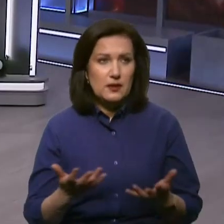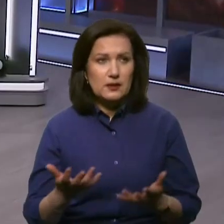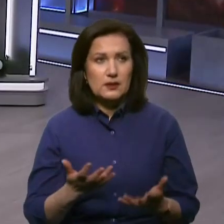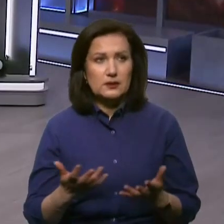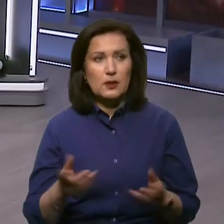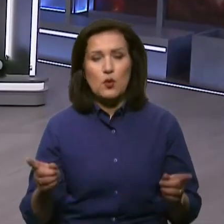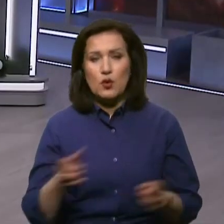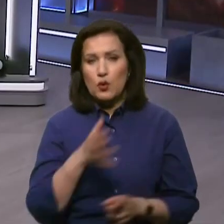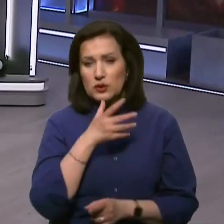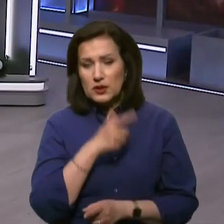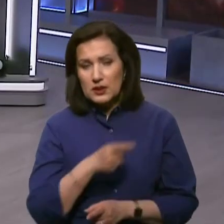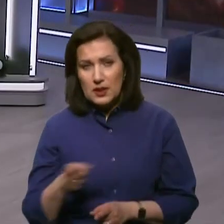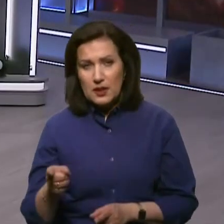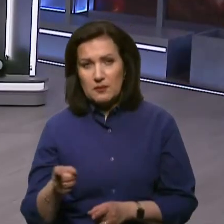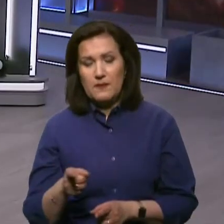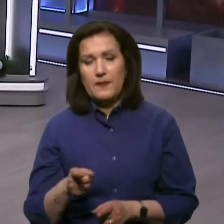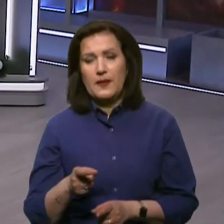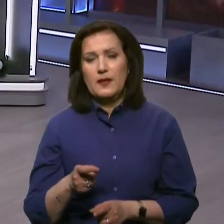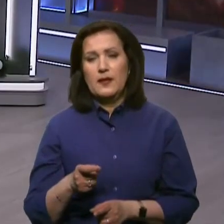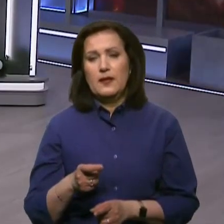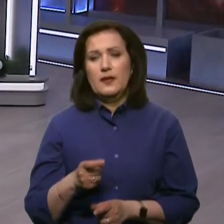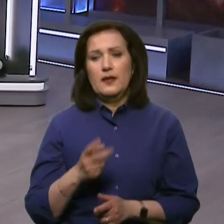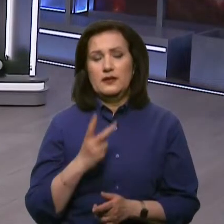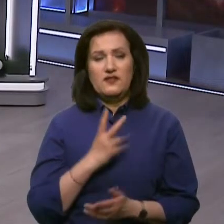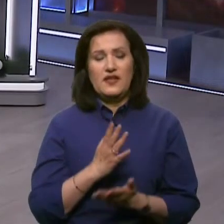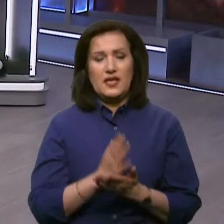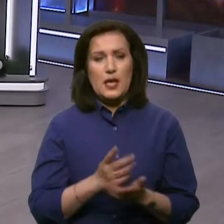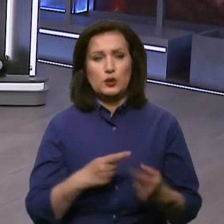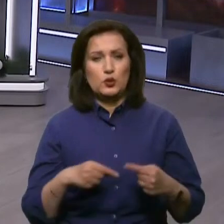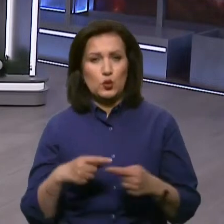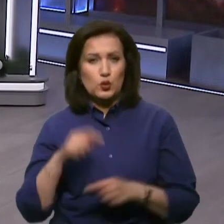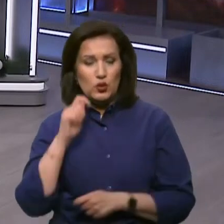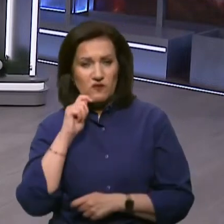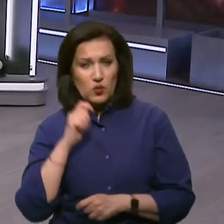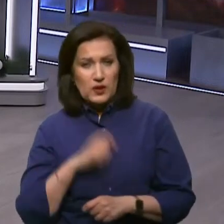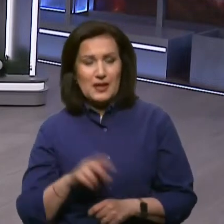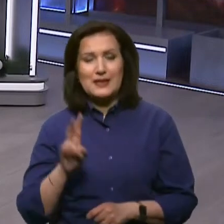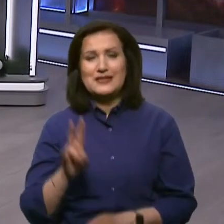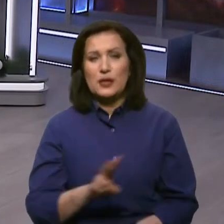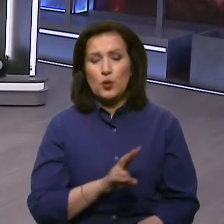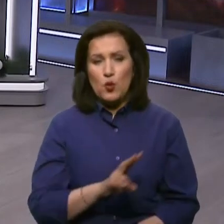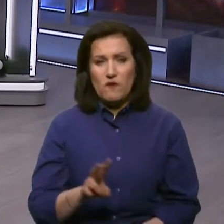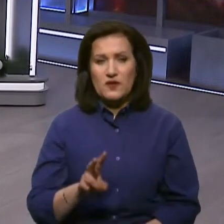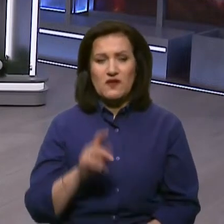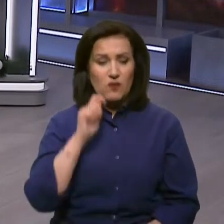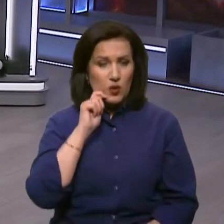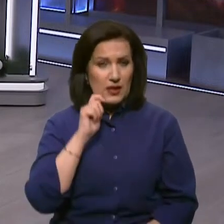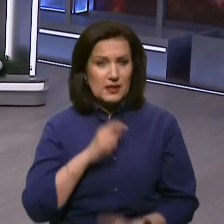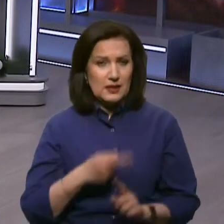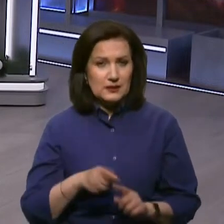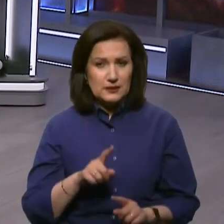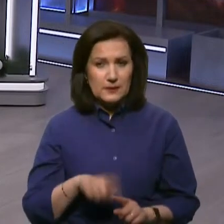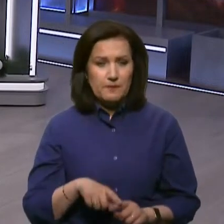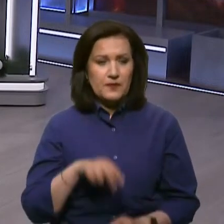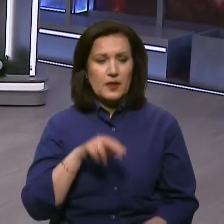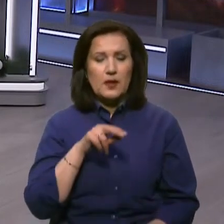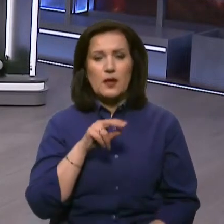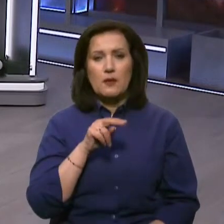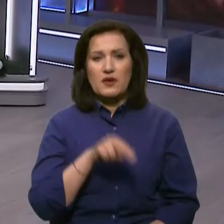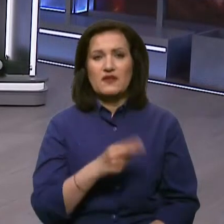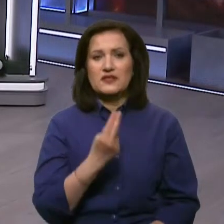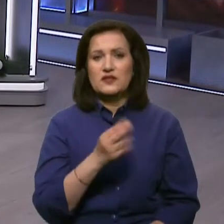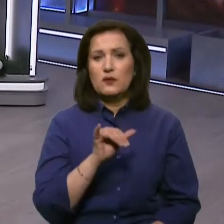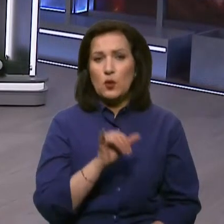короткий термін, дві є структури в Україні, церковні структури православні в Україні, це Православна